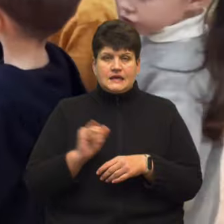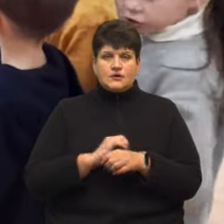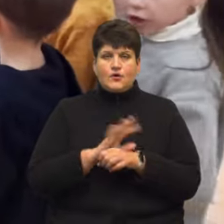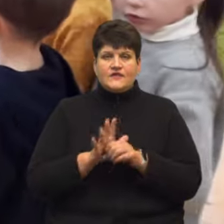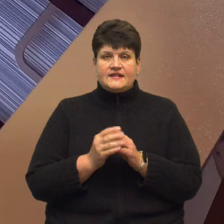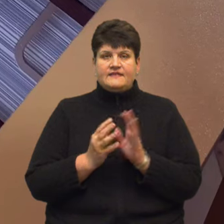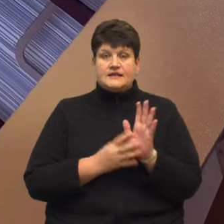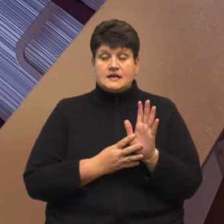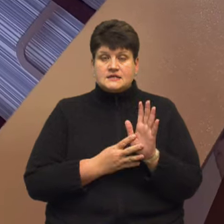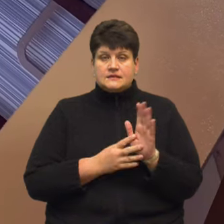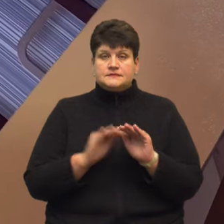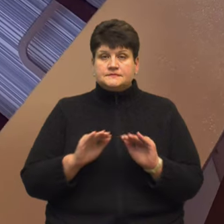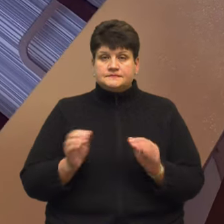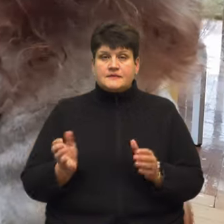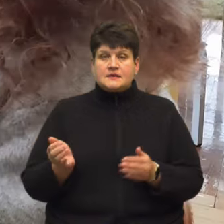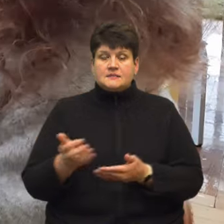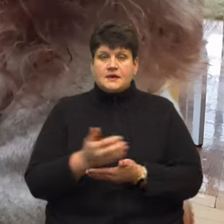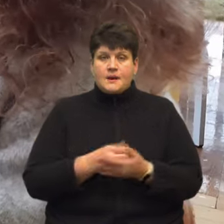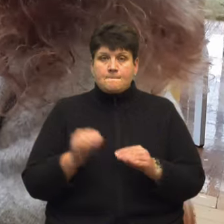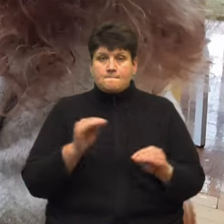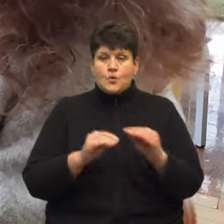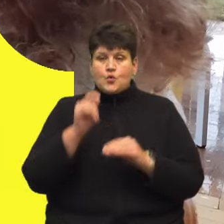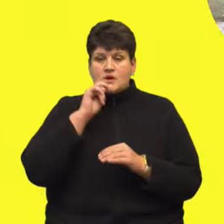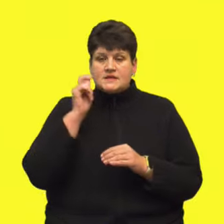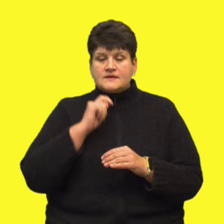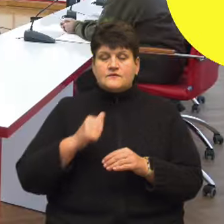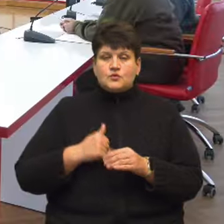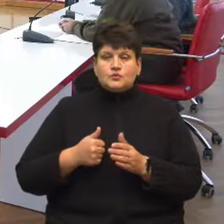Дошкільняти збирають пакунку українським військовим до Різдва.